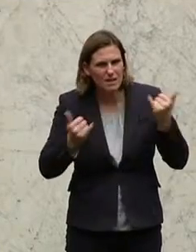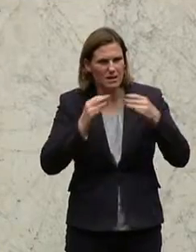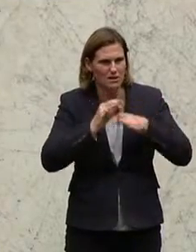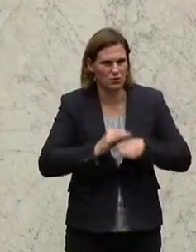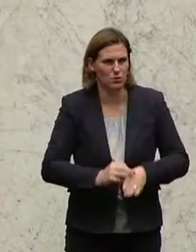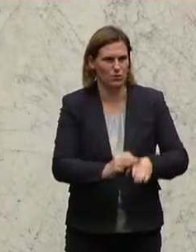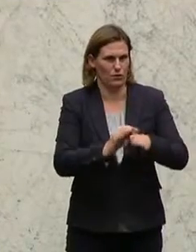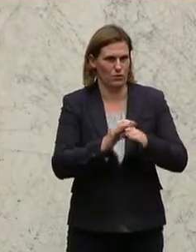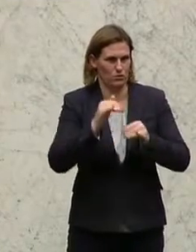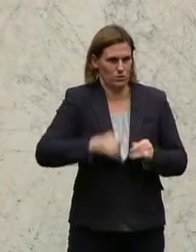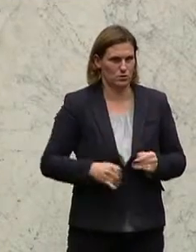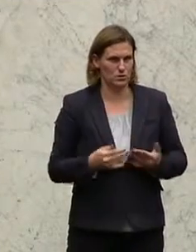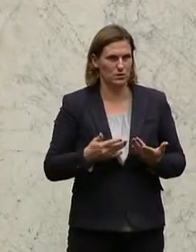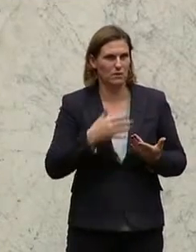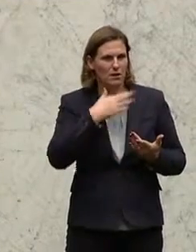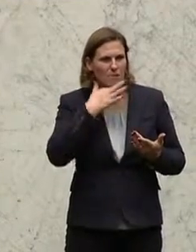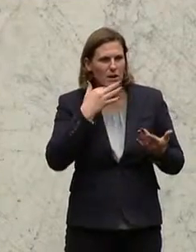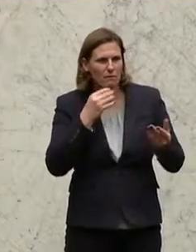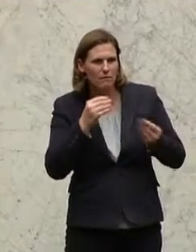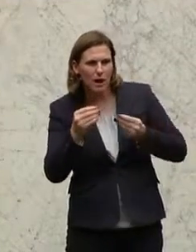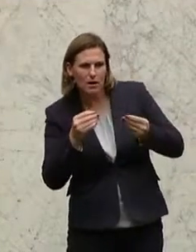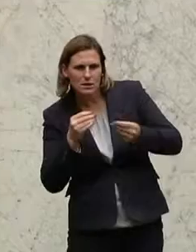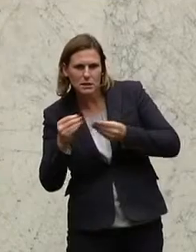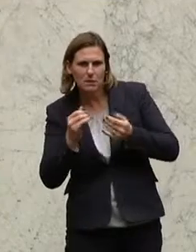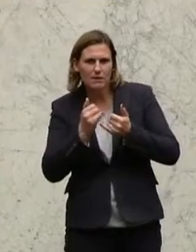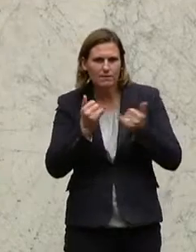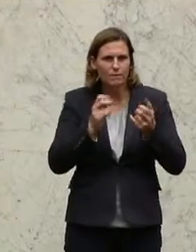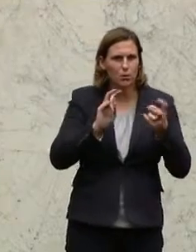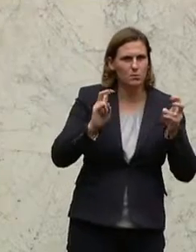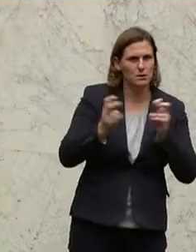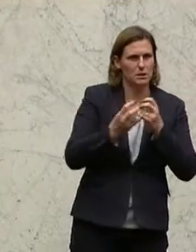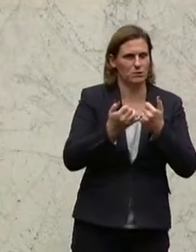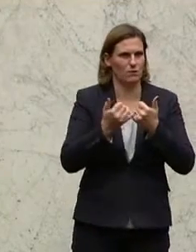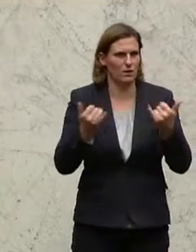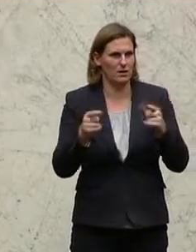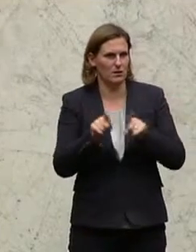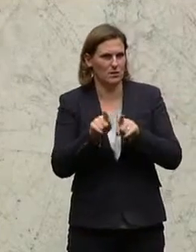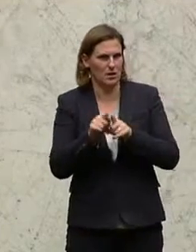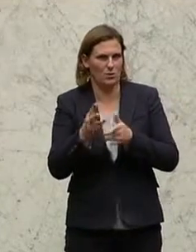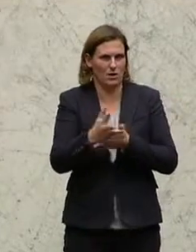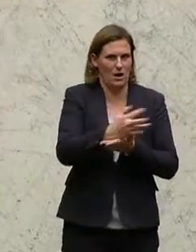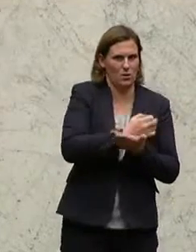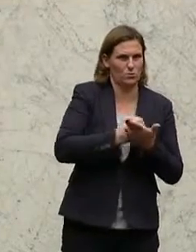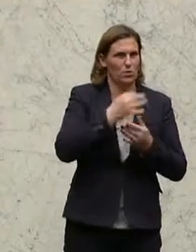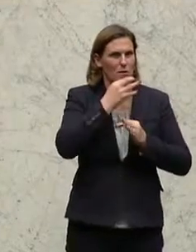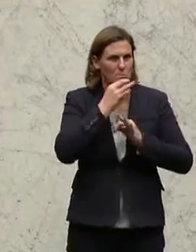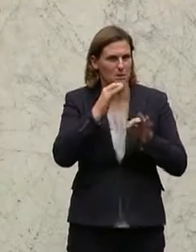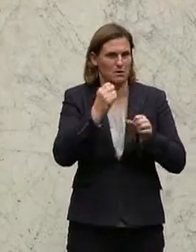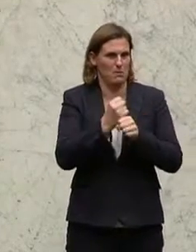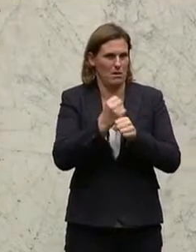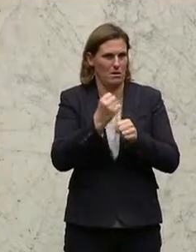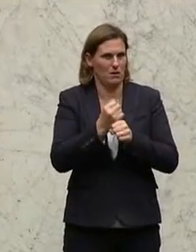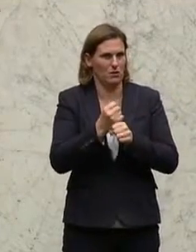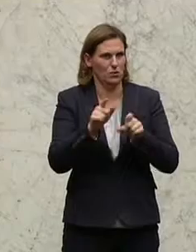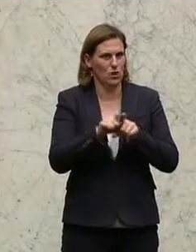Weil es ist ein relativ großer Spielraum in der Art der Umsetzung. Und das ist auch eine Ineffizienz, und das ist vor allem eine Ungleichbehandlung der